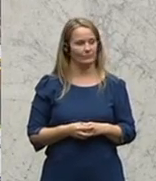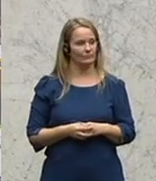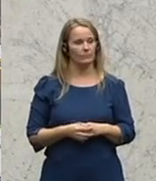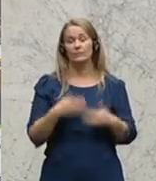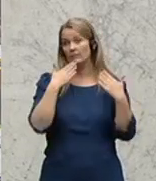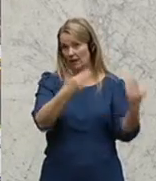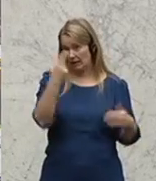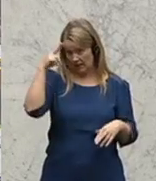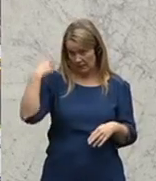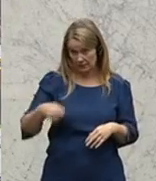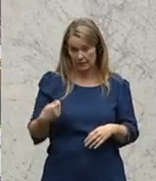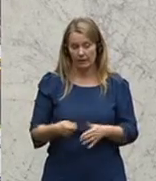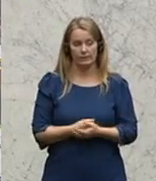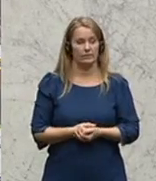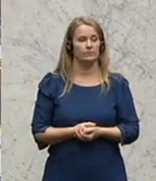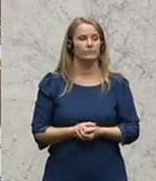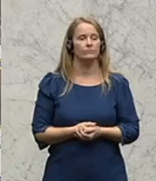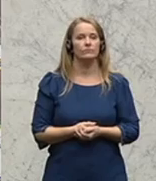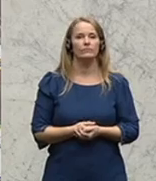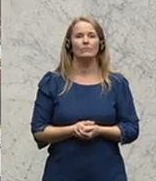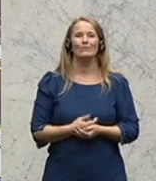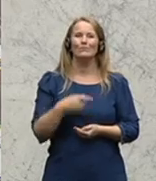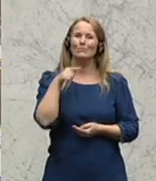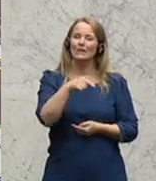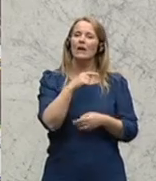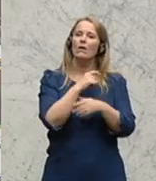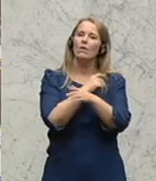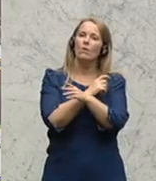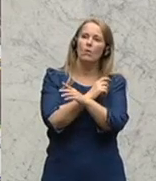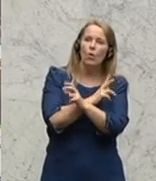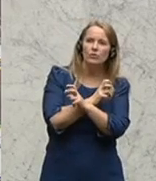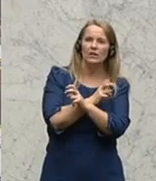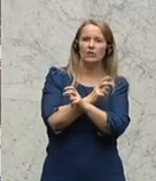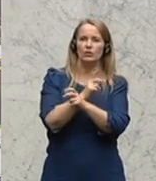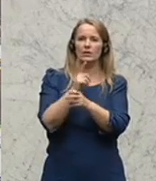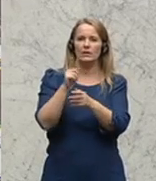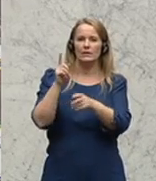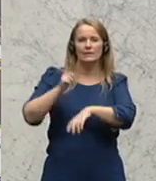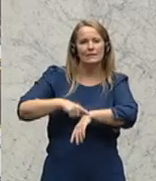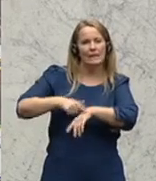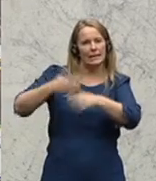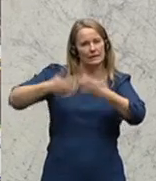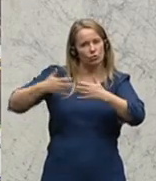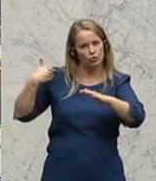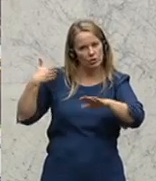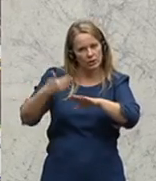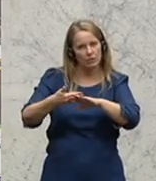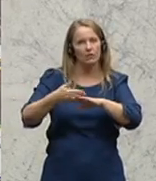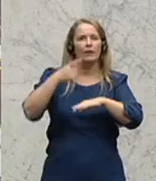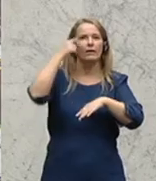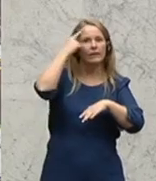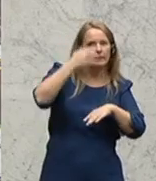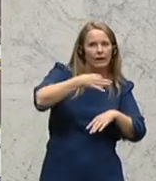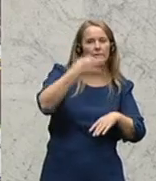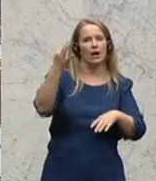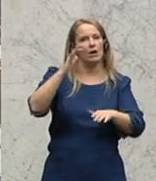Danke, Präsident. Bei der Vermittlung von österreichischer Zeitgeschichte ist es so, dass wir anlässlich von Gedenktagen